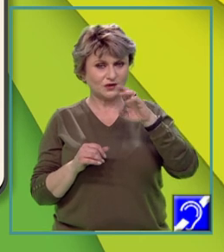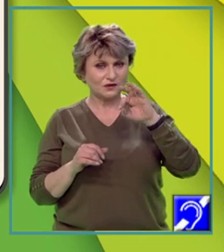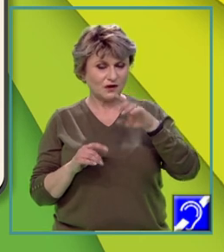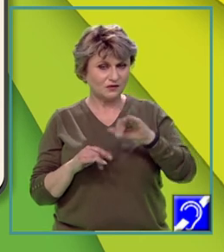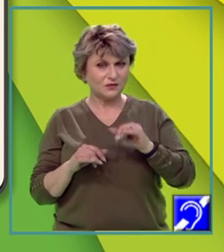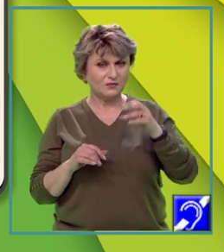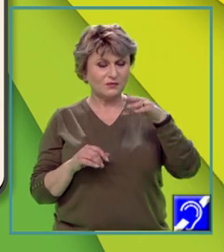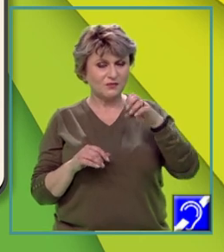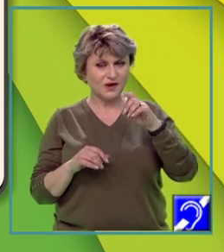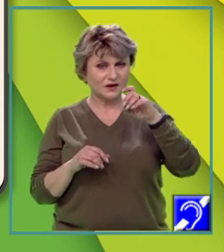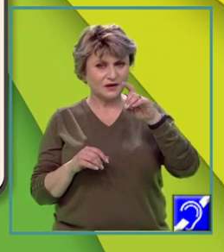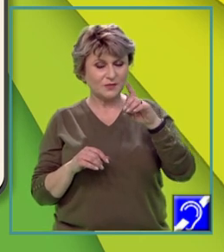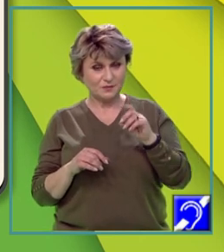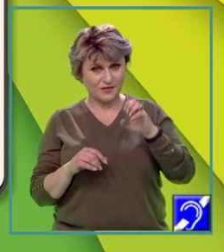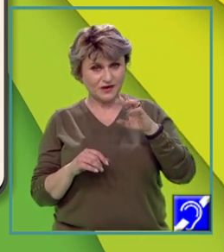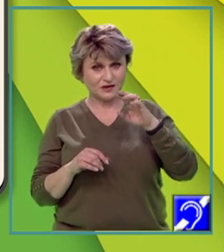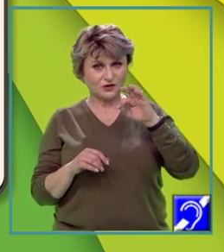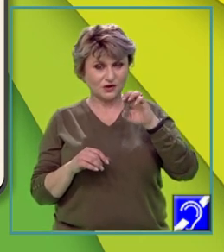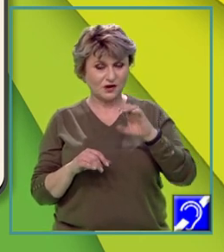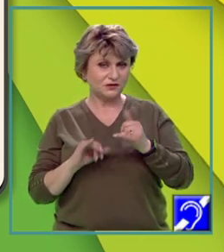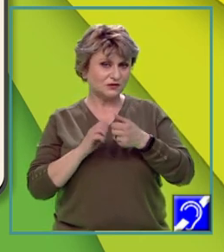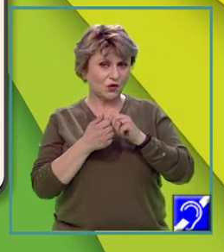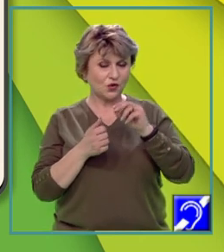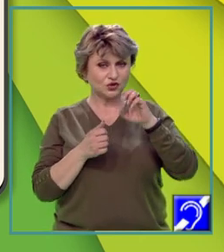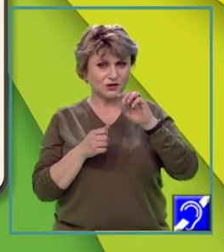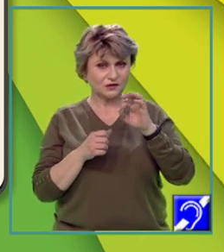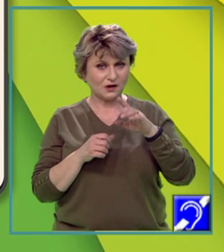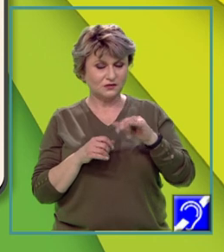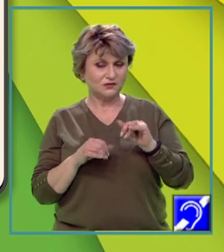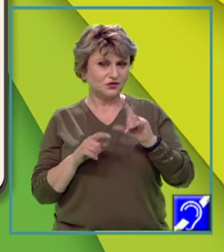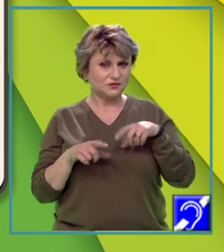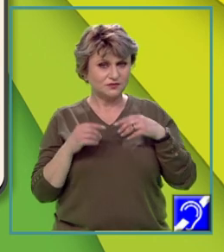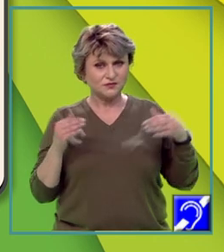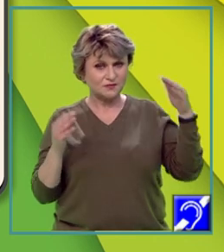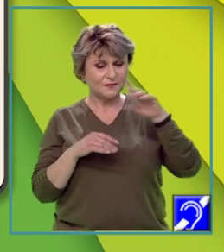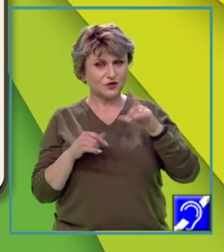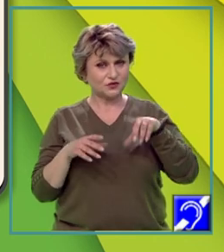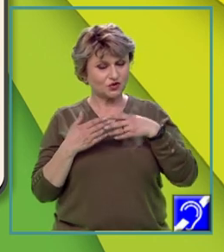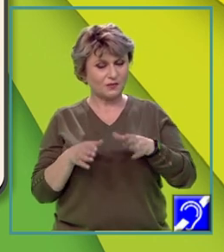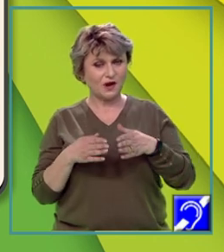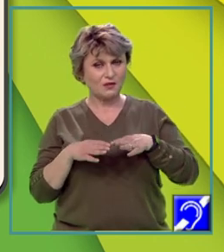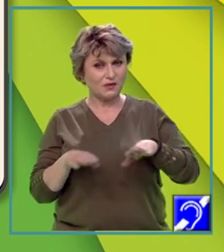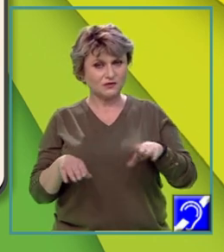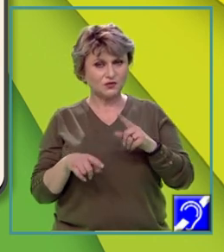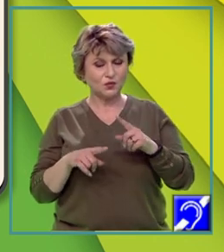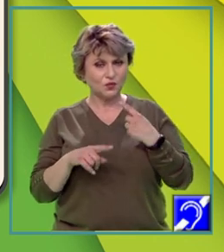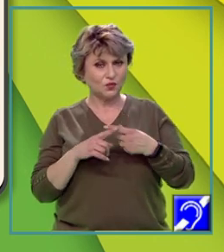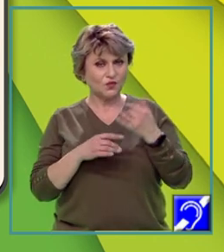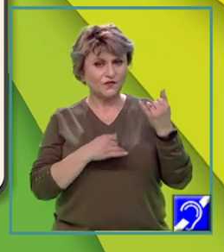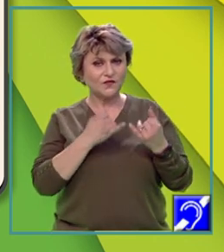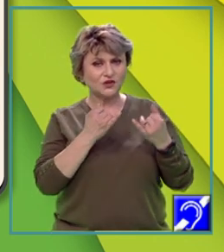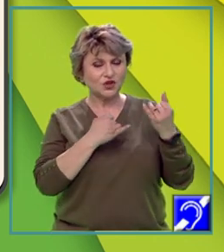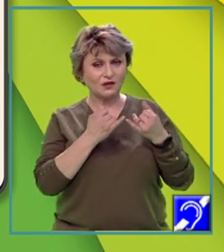occidentali. Relieful impune etajarea în altitudine și începe la bază cu vegetația zonală.